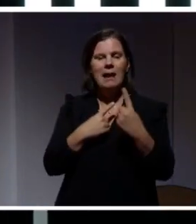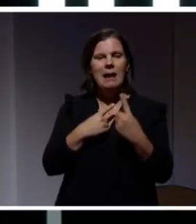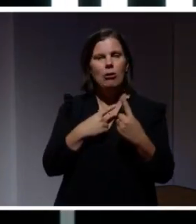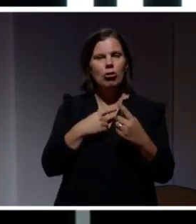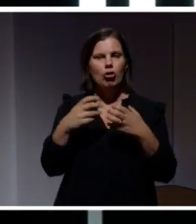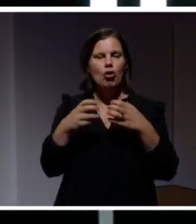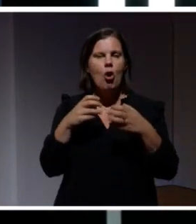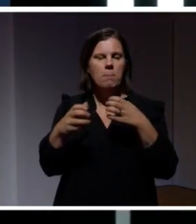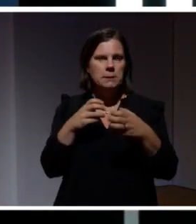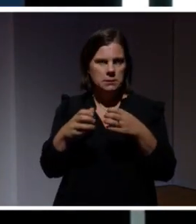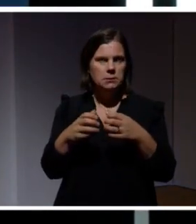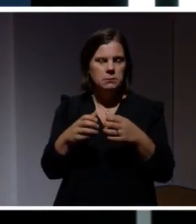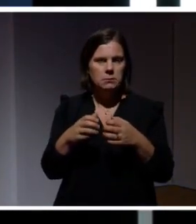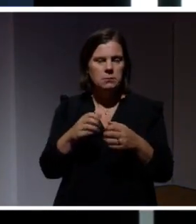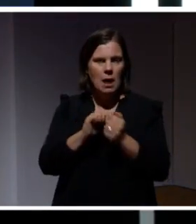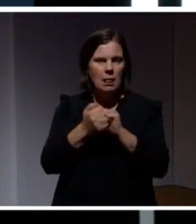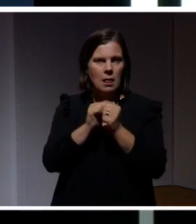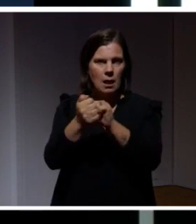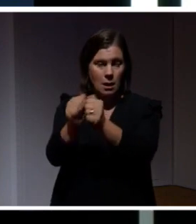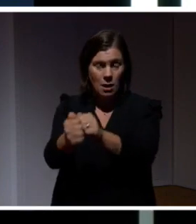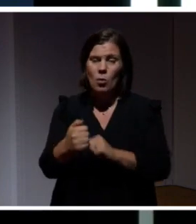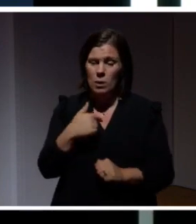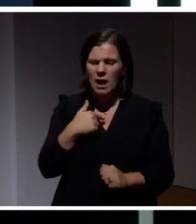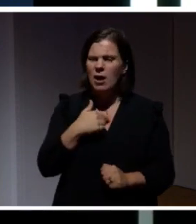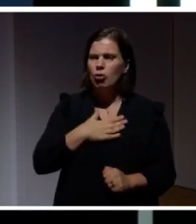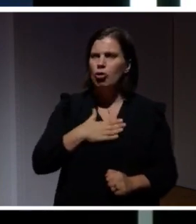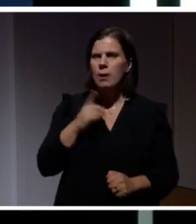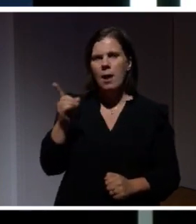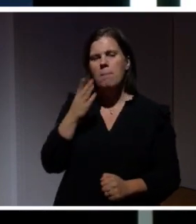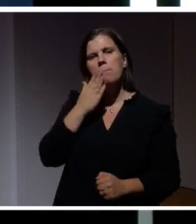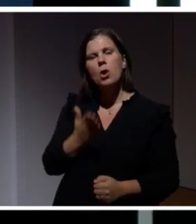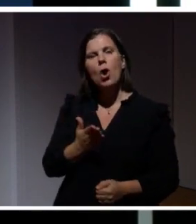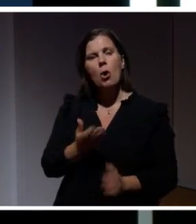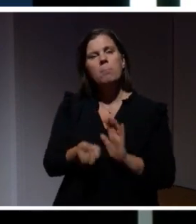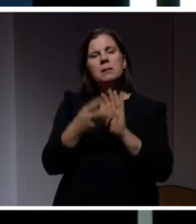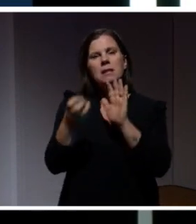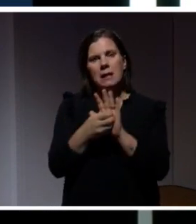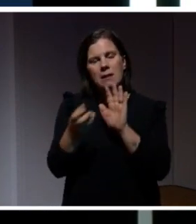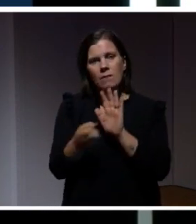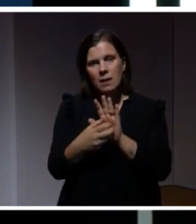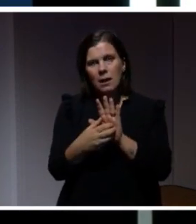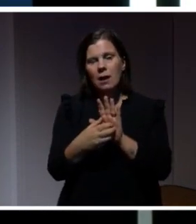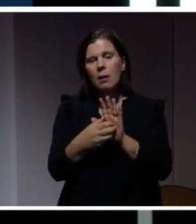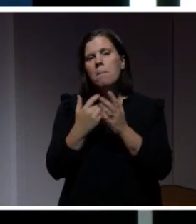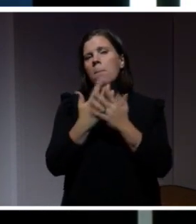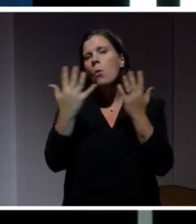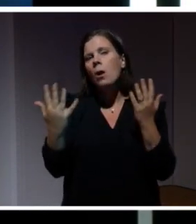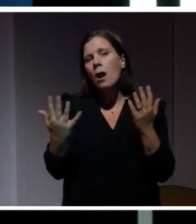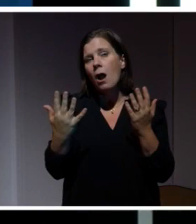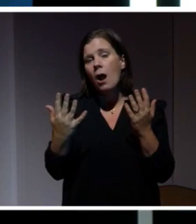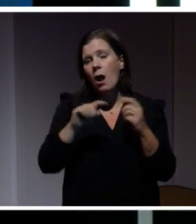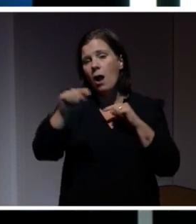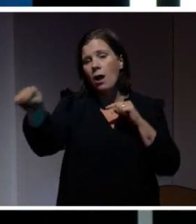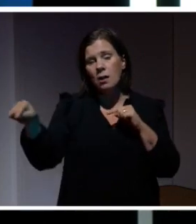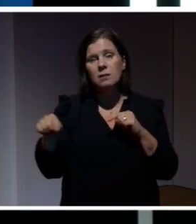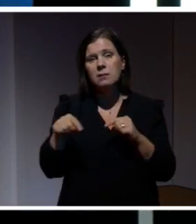agerande i stunden. Och det här tilltalar mig, jag tycker att det är en bra beskrivning som också förklarar många av de situationerna